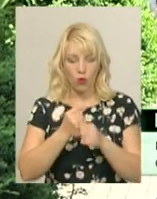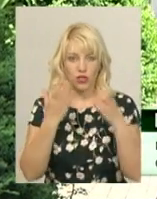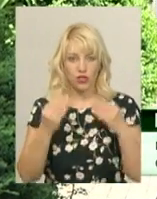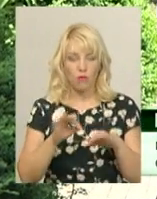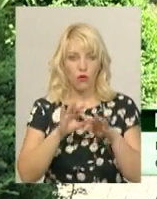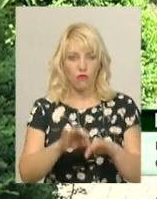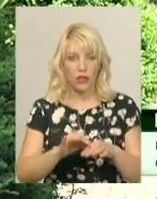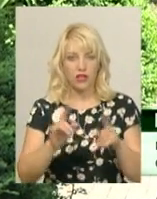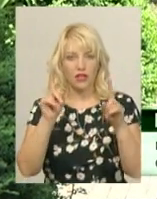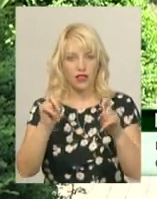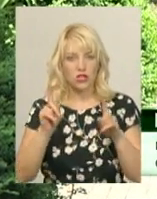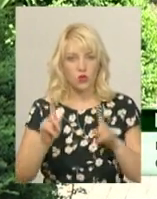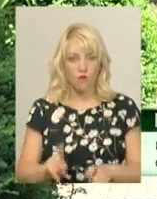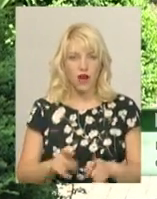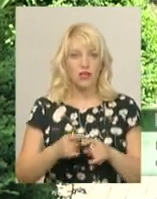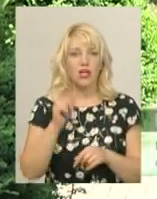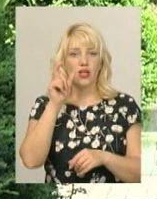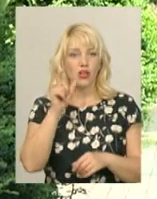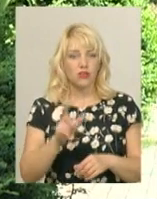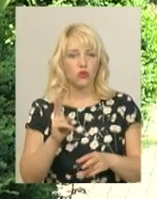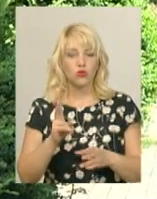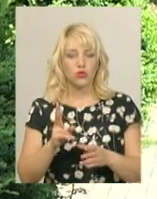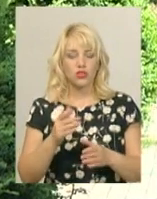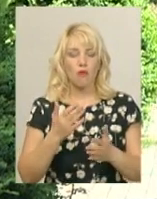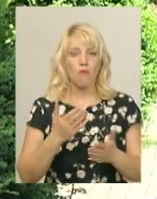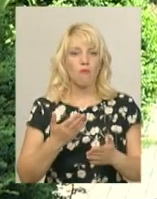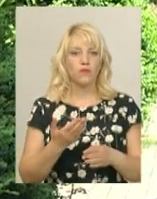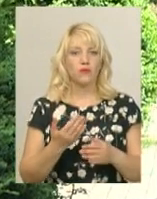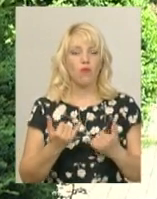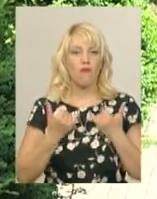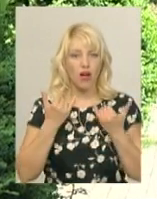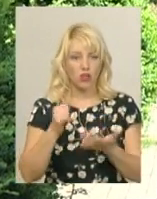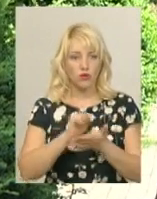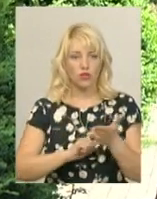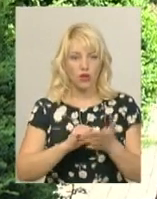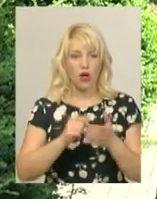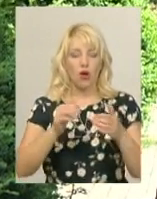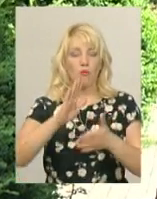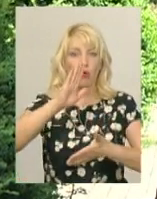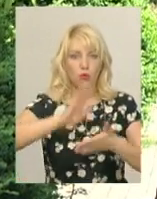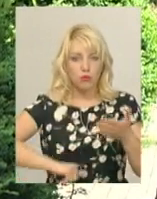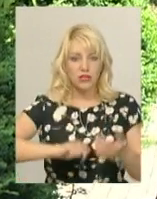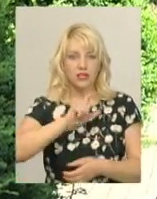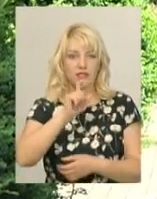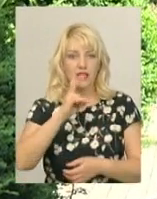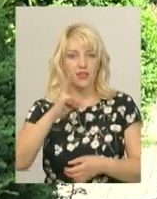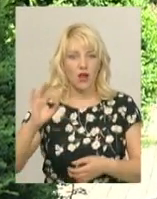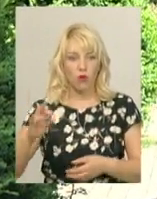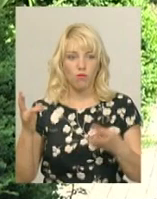абітурієнт, який з певної поважної причини пропустив дане ЗНО, повинен подати